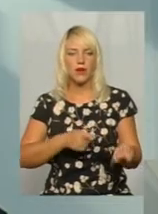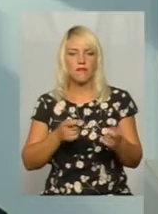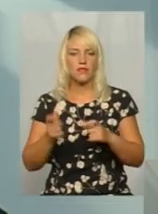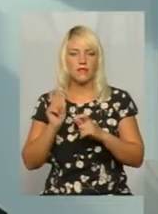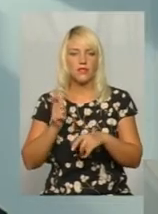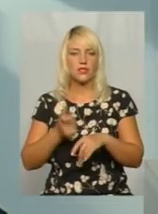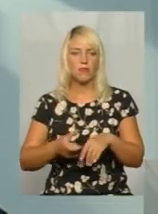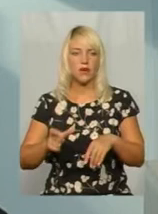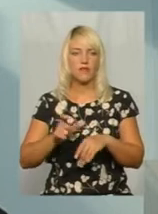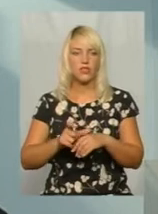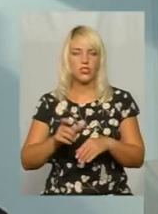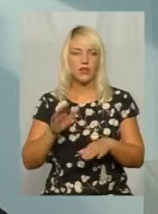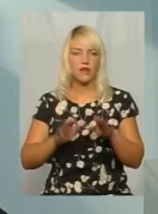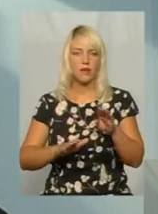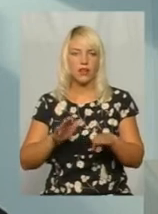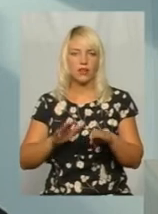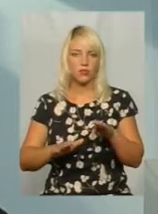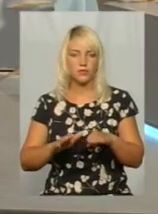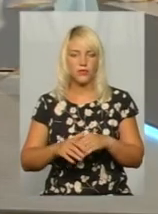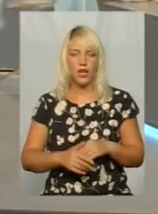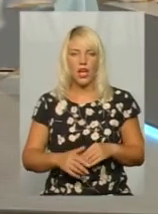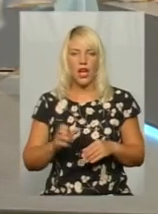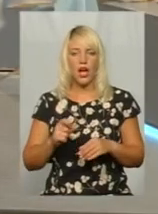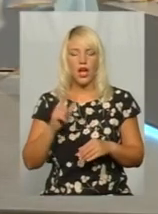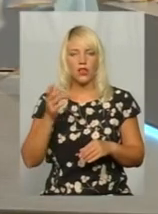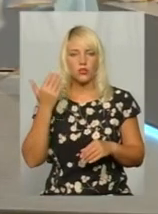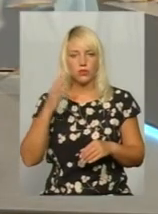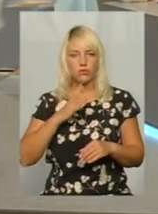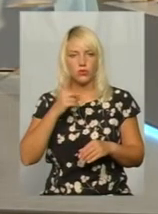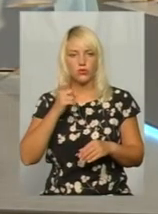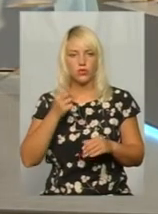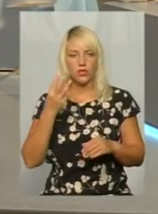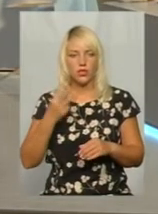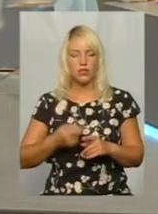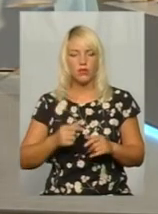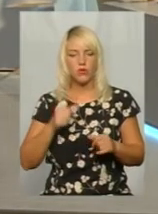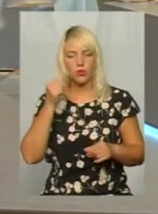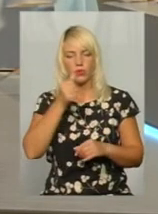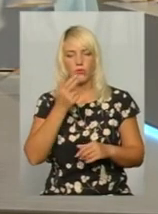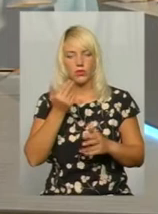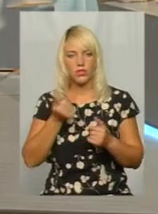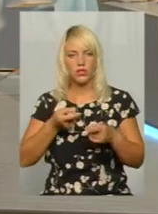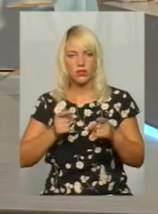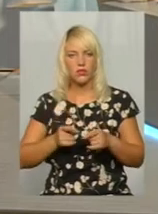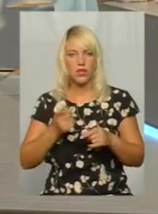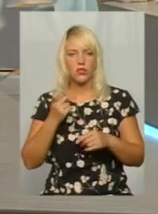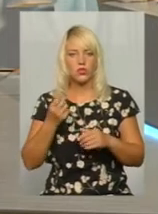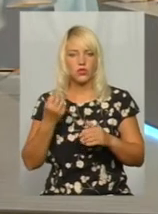з перевищенням габаритно-вагових параметрів. А торік було десь 113? Минулого року, так, дійсно, 113.